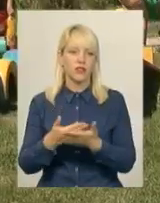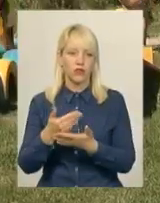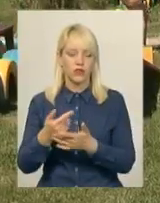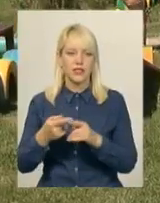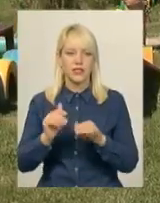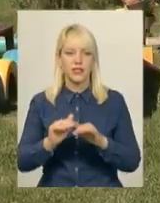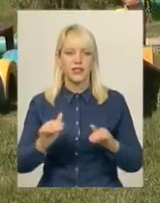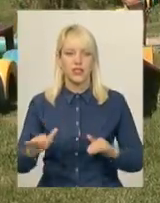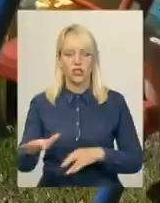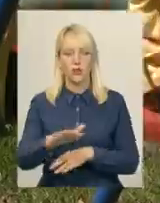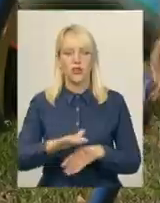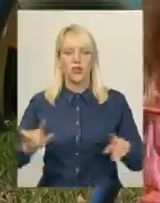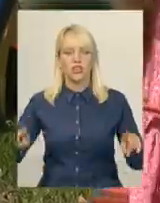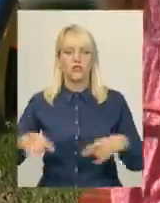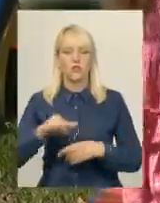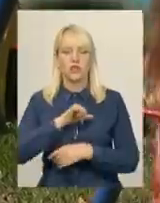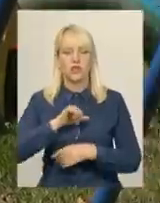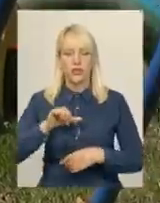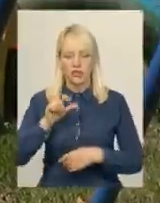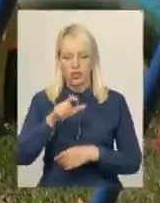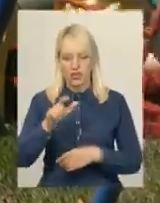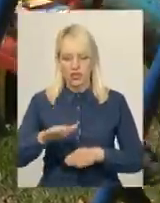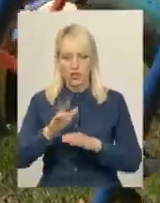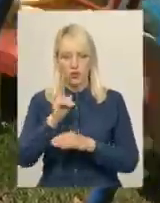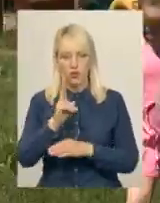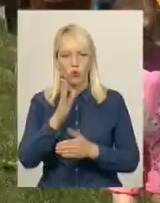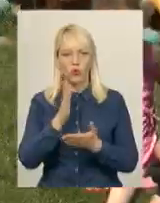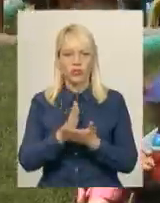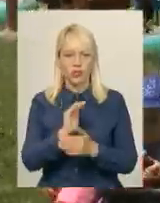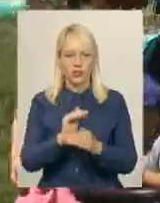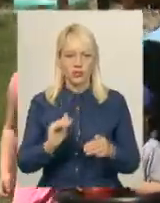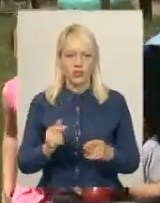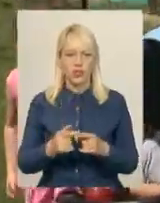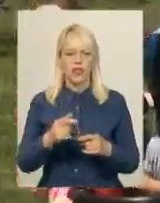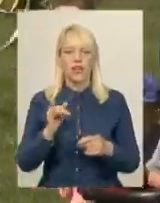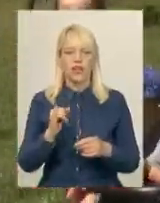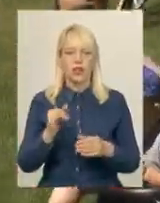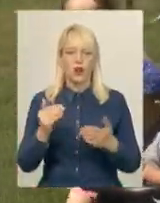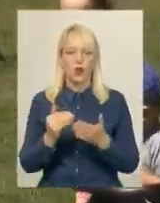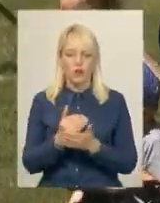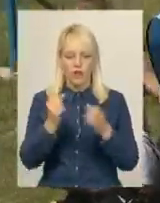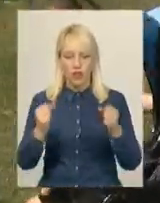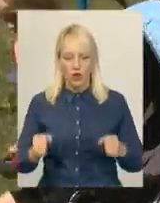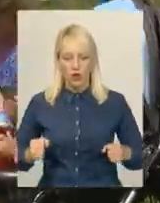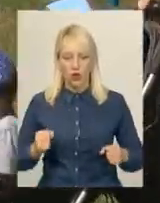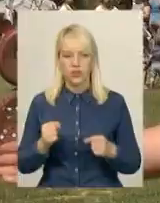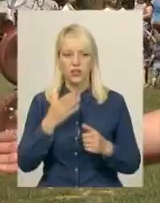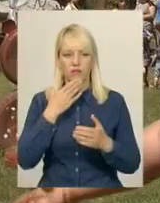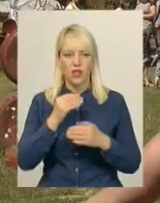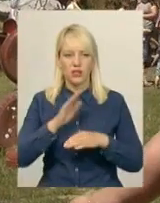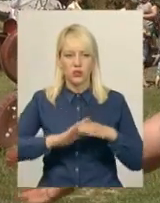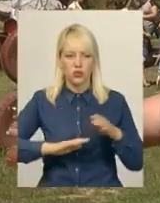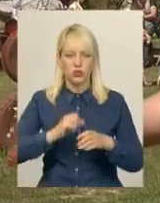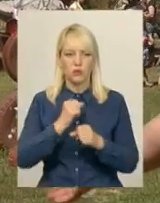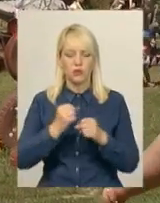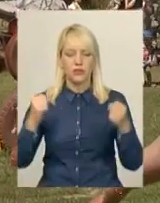дитячий майданчик створювали самі жителі села, ті, у кого є діти. Оновили старі гойдалки, власноруч зробили спортивні знаряддя. «Качельки у нас